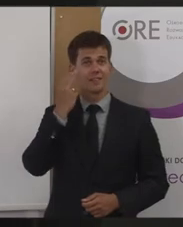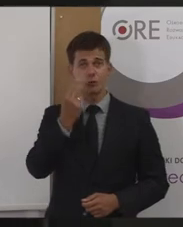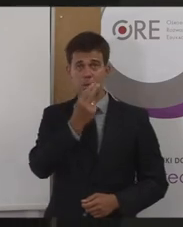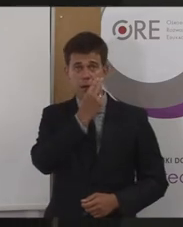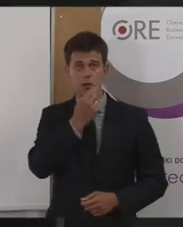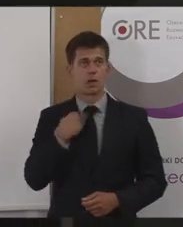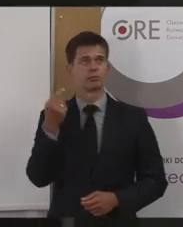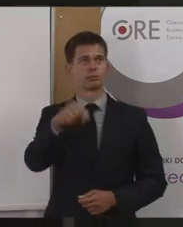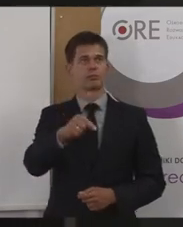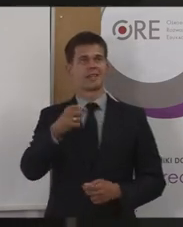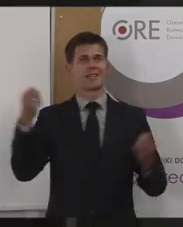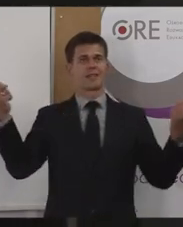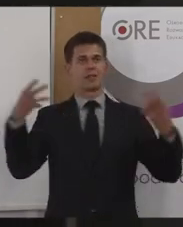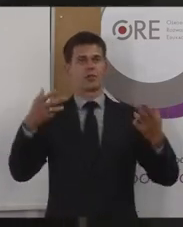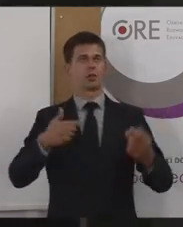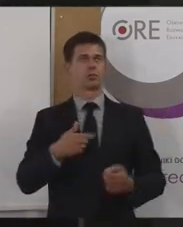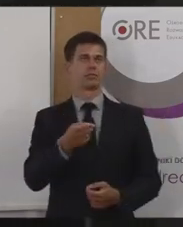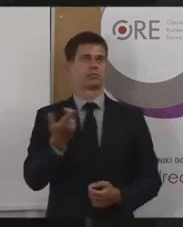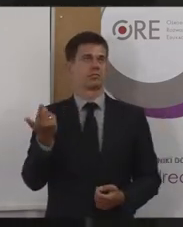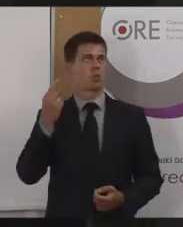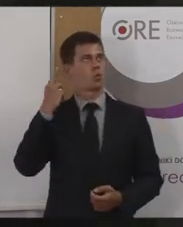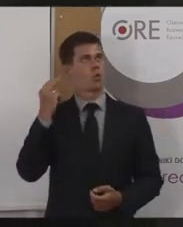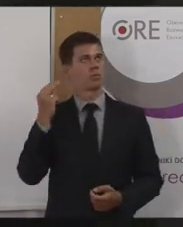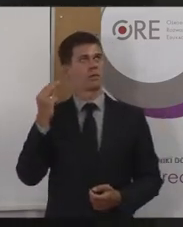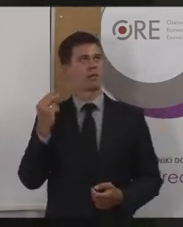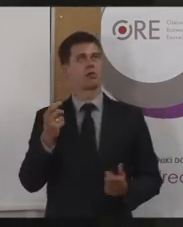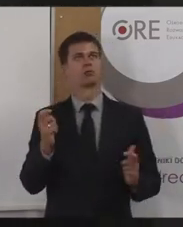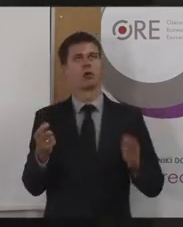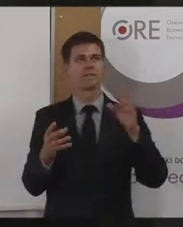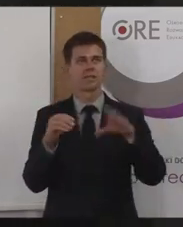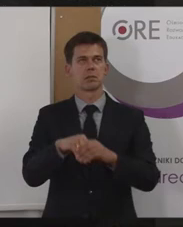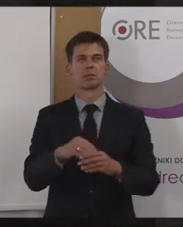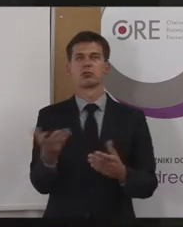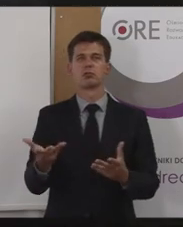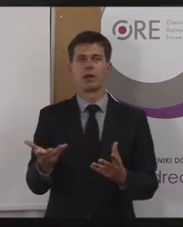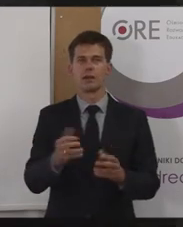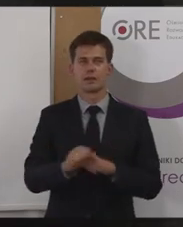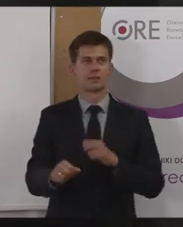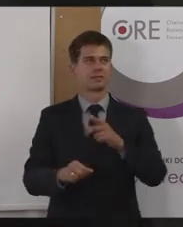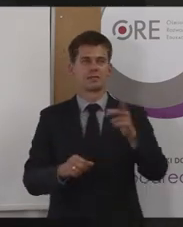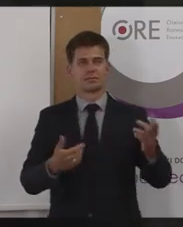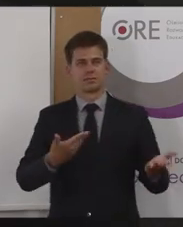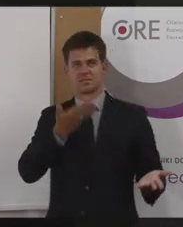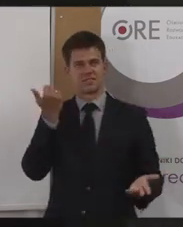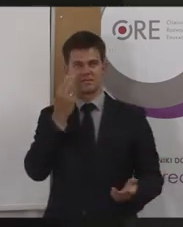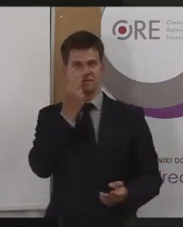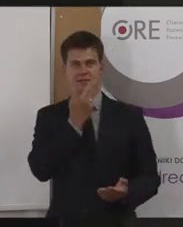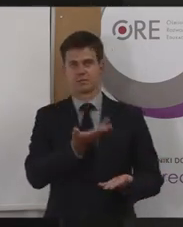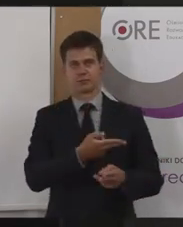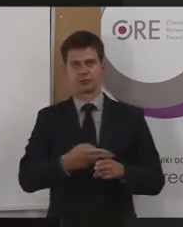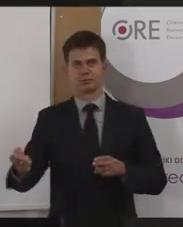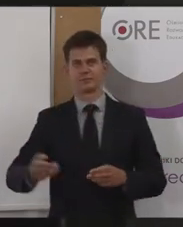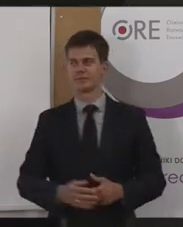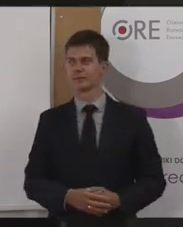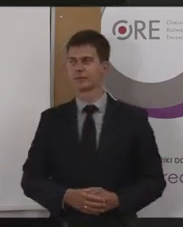multimedia, treść multimedialną, która nie została dostosowana do jej potrzeby. Tak? Także państwu